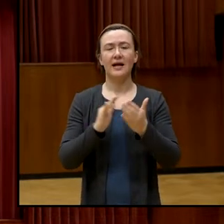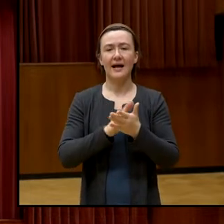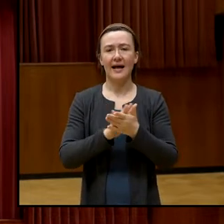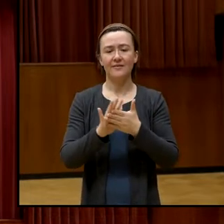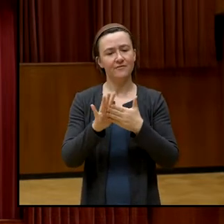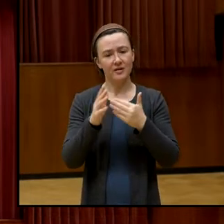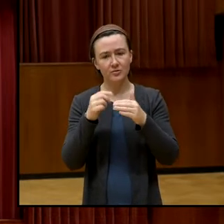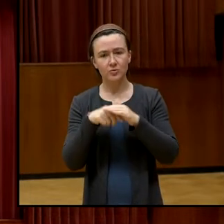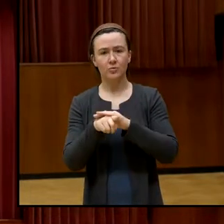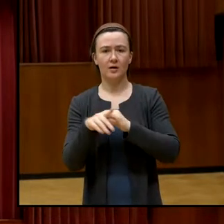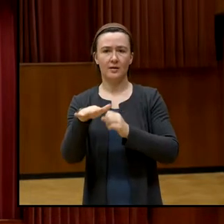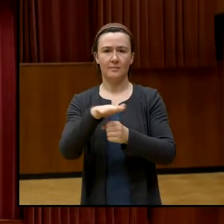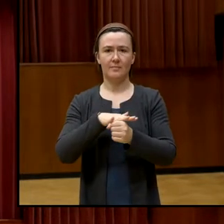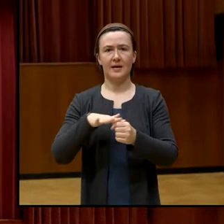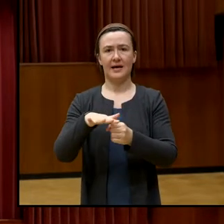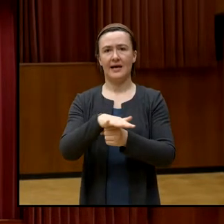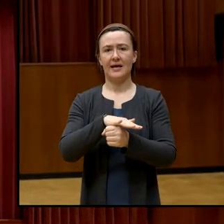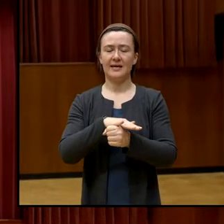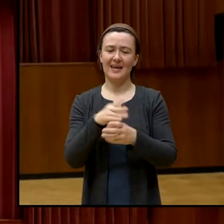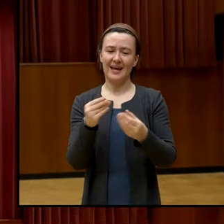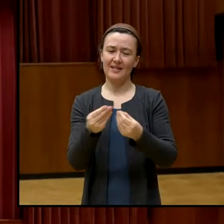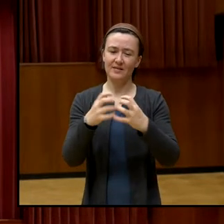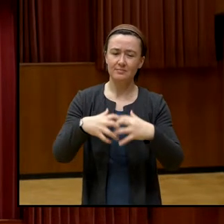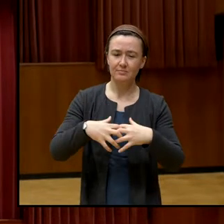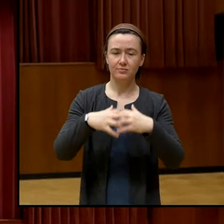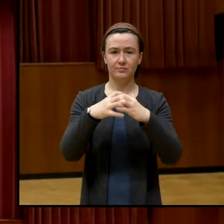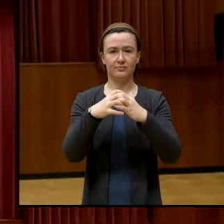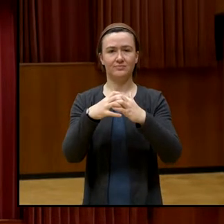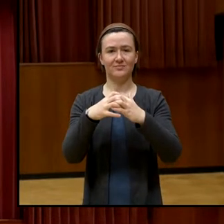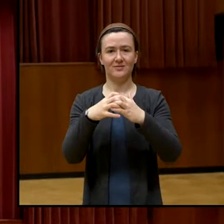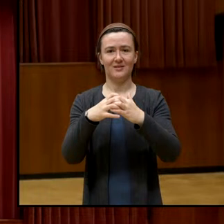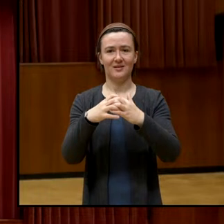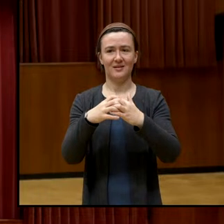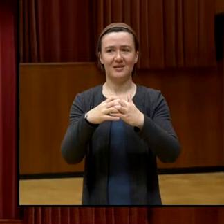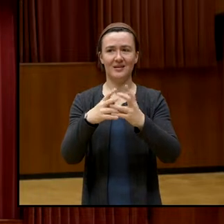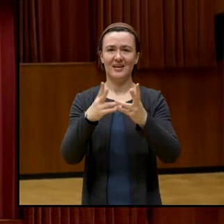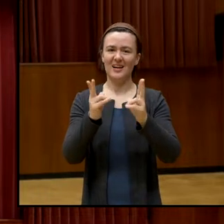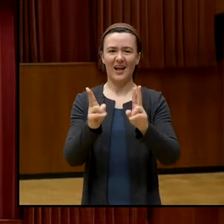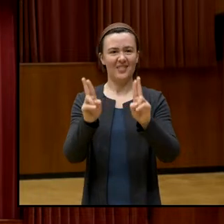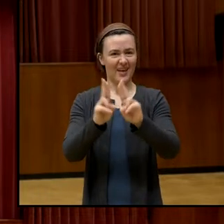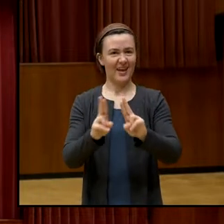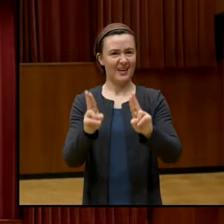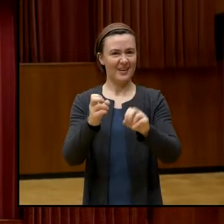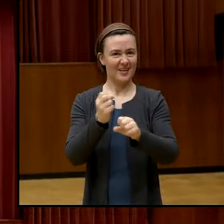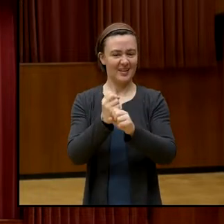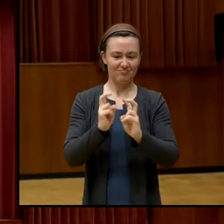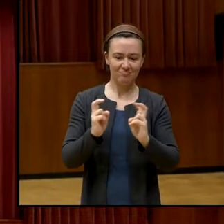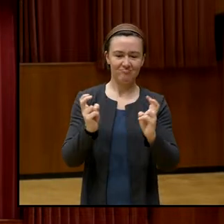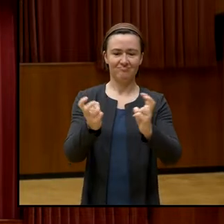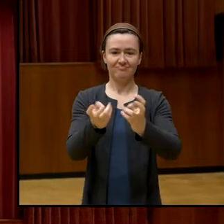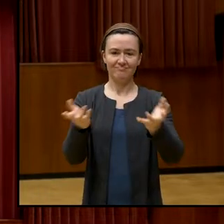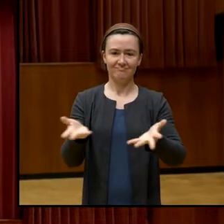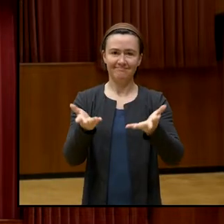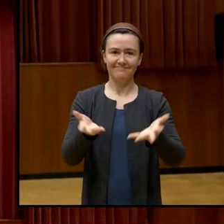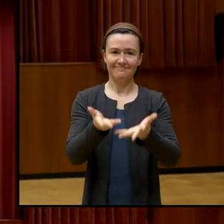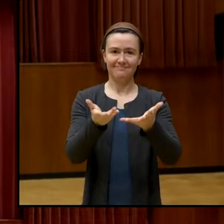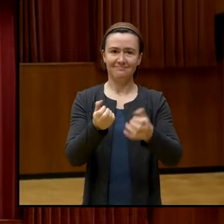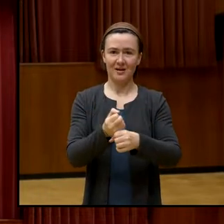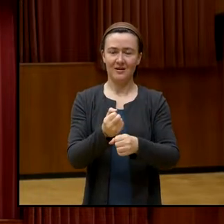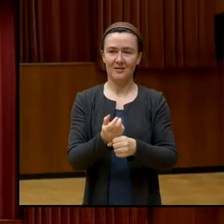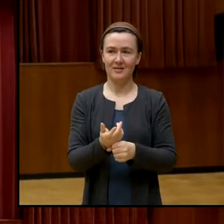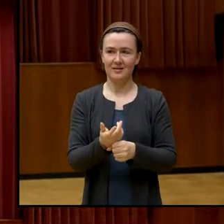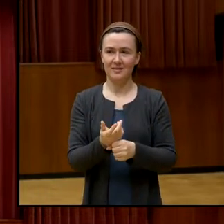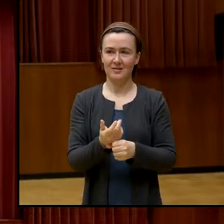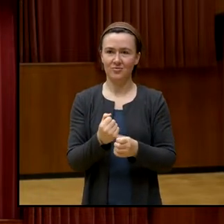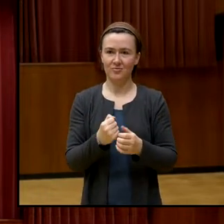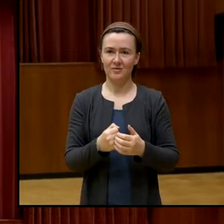Bereich oder etwas etablieren, wo man sowas in die Richtung dann unterstützt oder warum kann